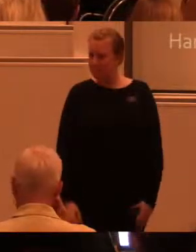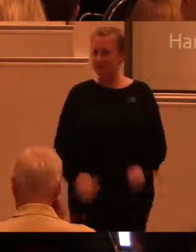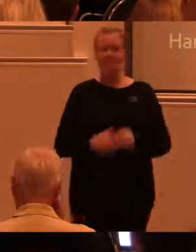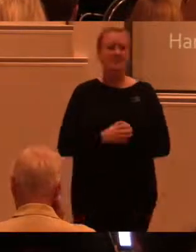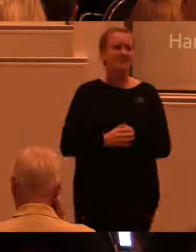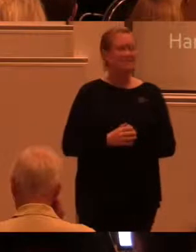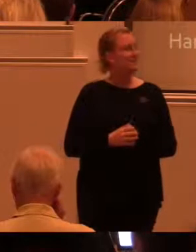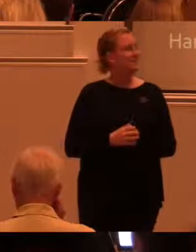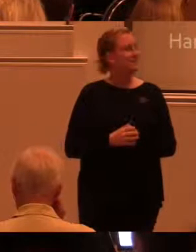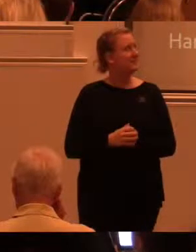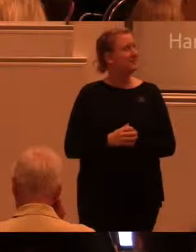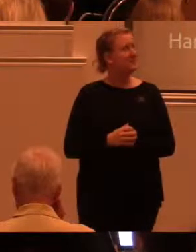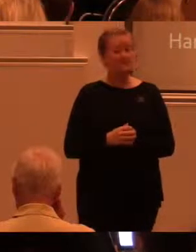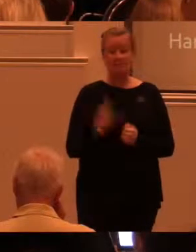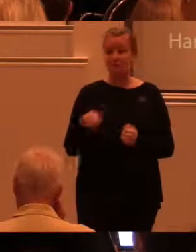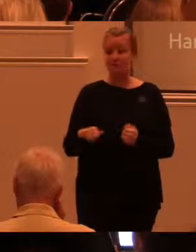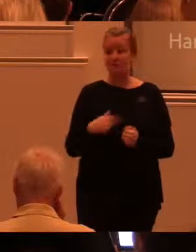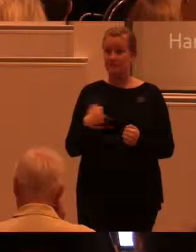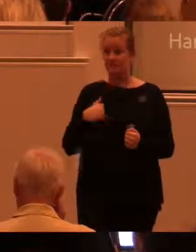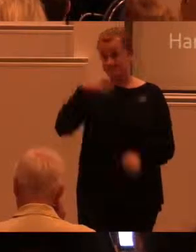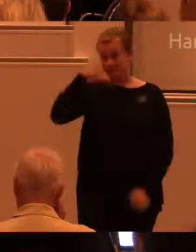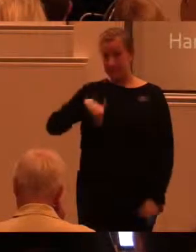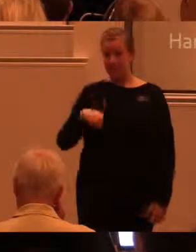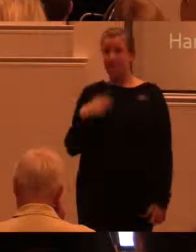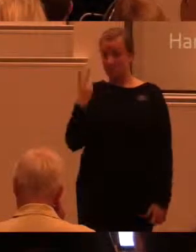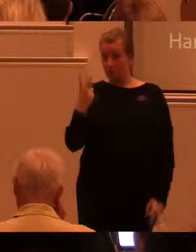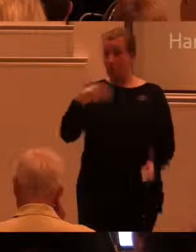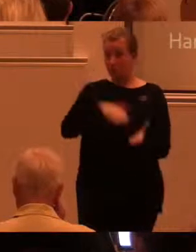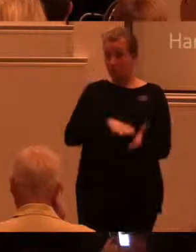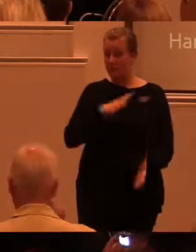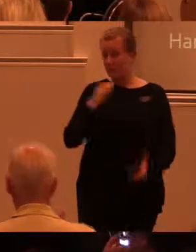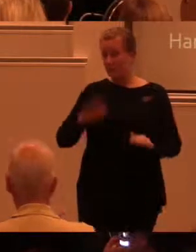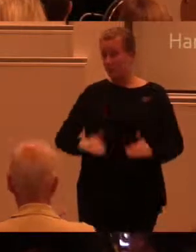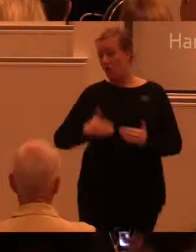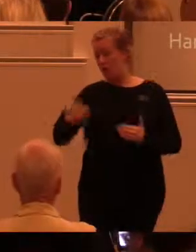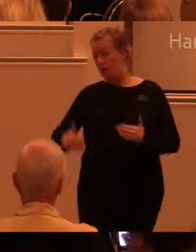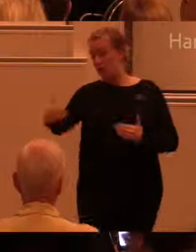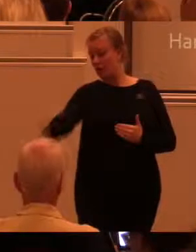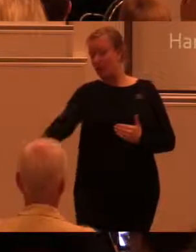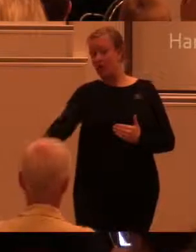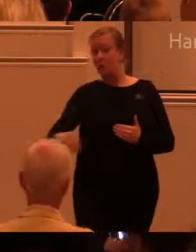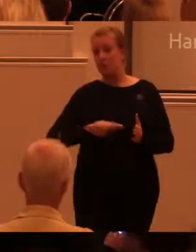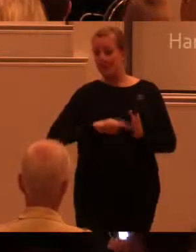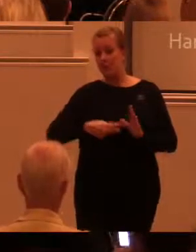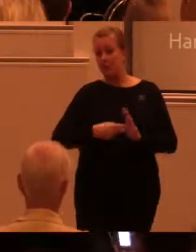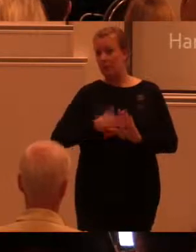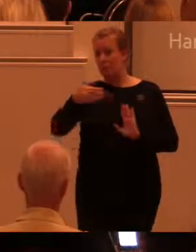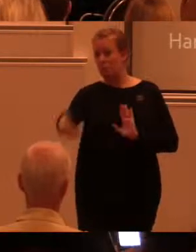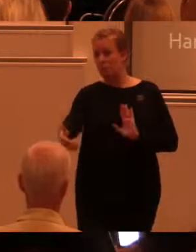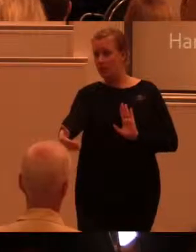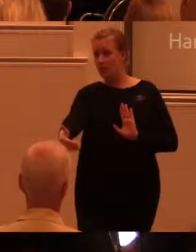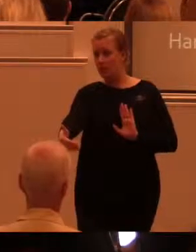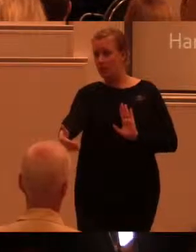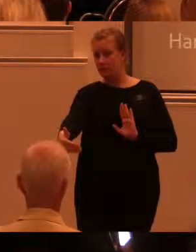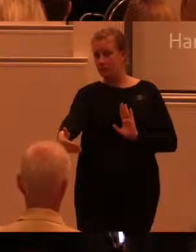Vi kan ju bara konstatera att nu är det två månader kvar på den här strategiperioden. Snart.